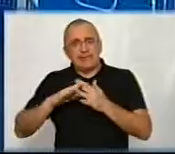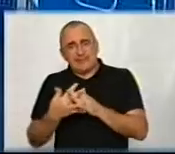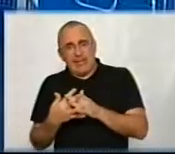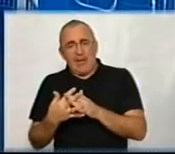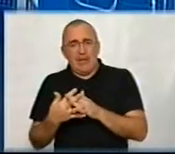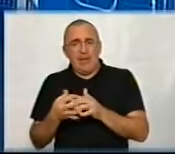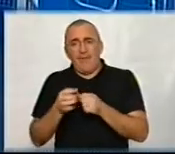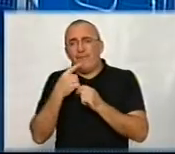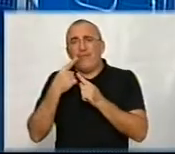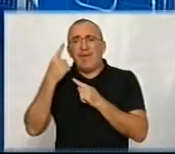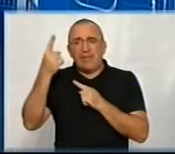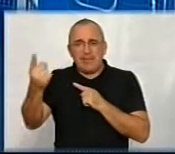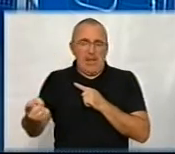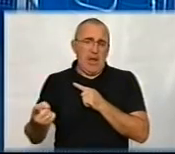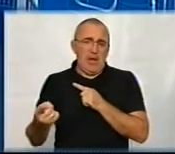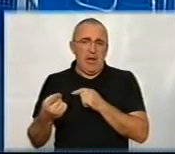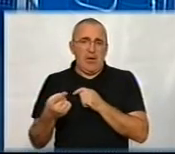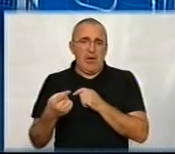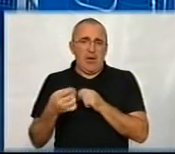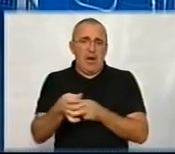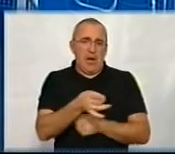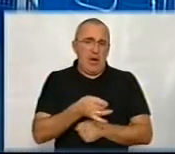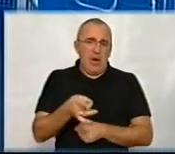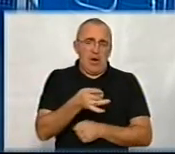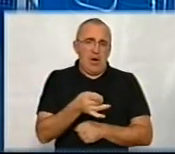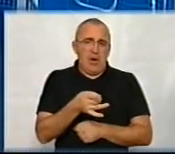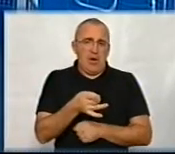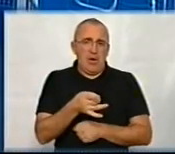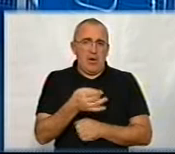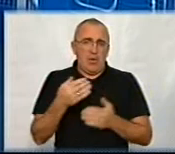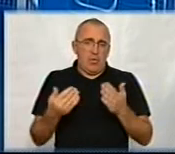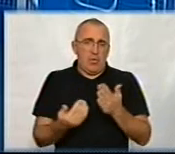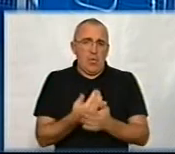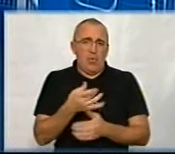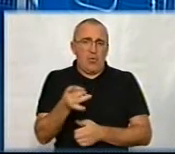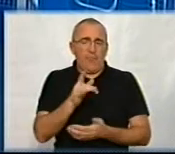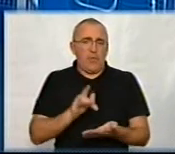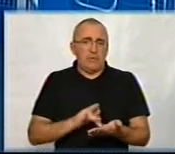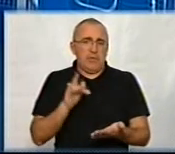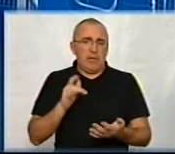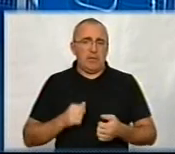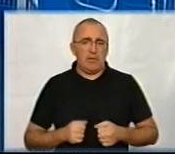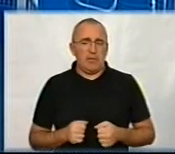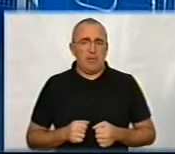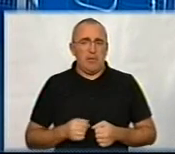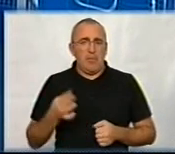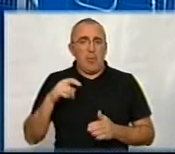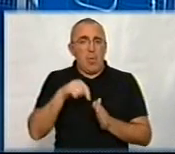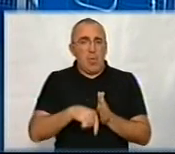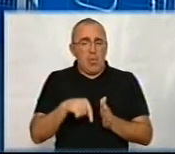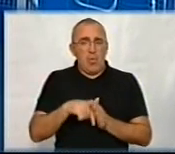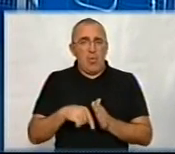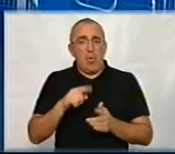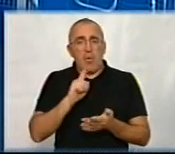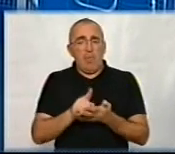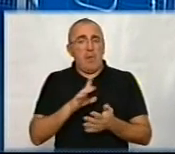віддалені від тього чи іншого нового районного центру? По суті, тут якраз і мало